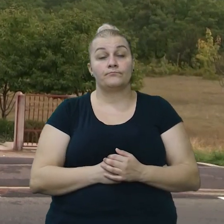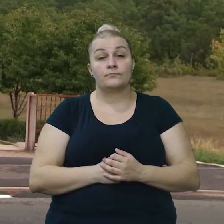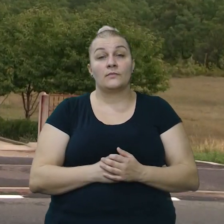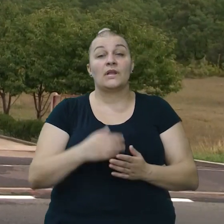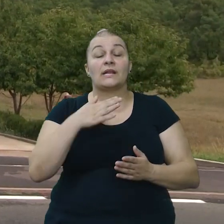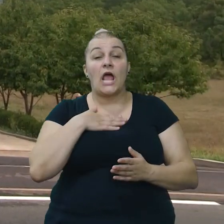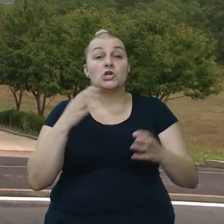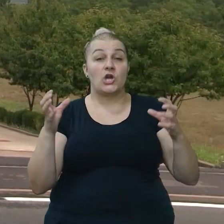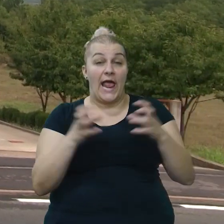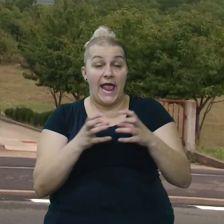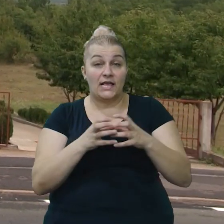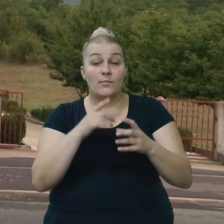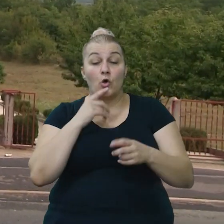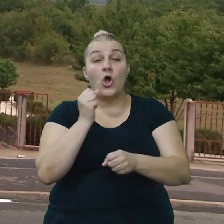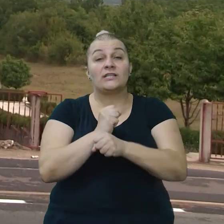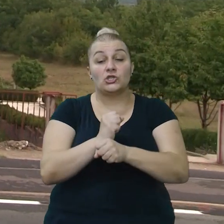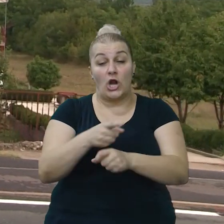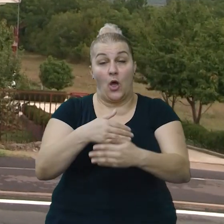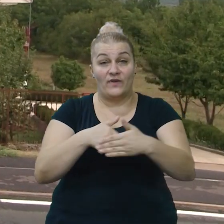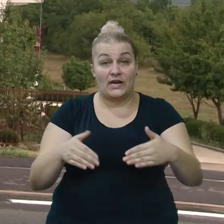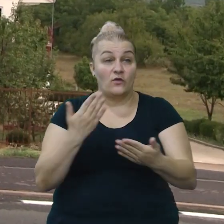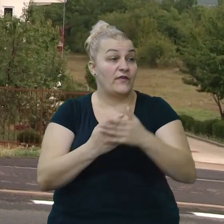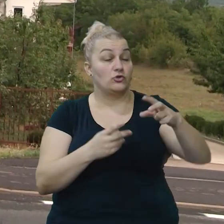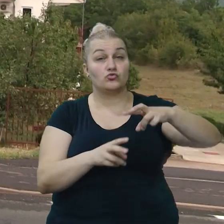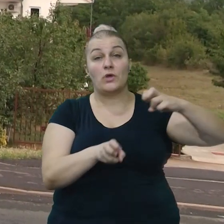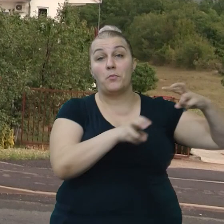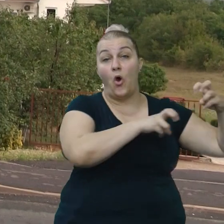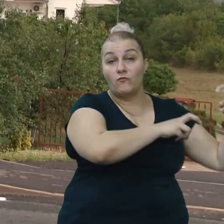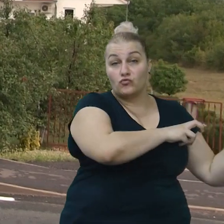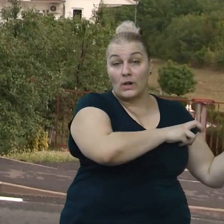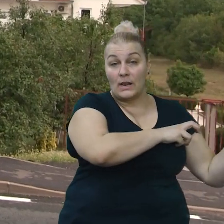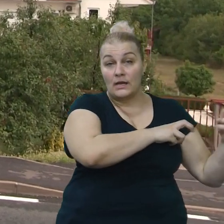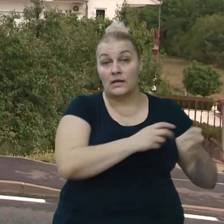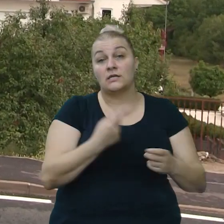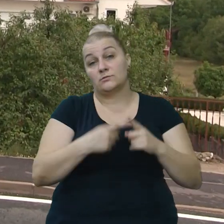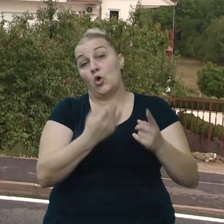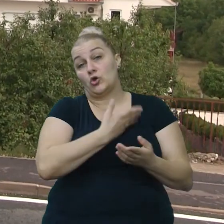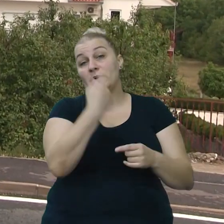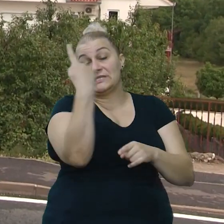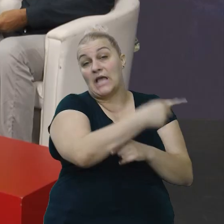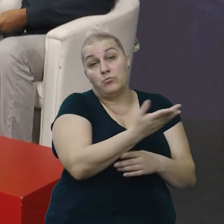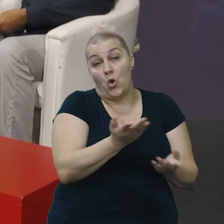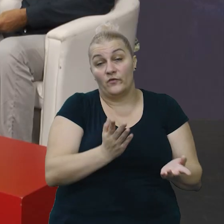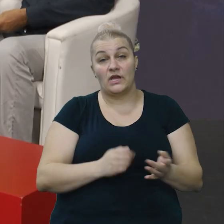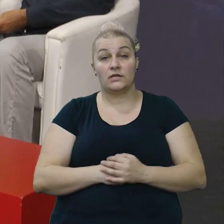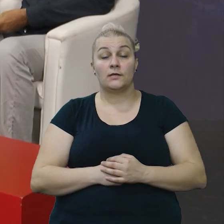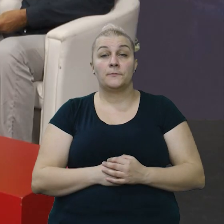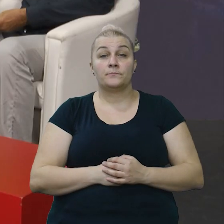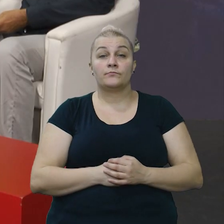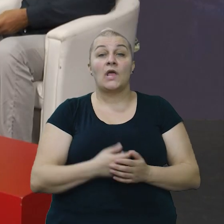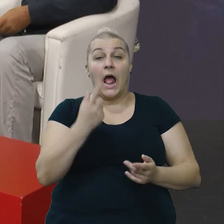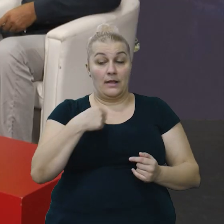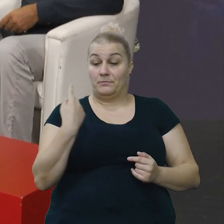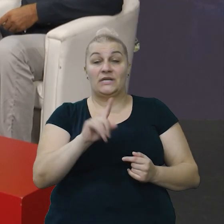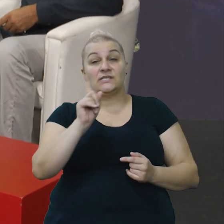naša ekipa koja je držala te redove, ona se je već povukla. po zapovijedi, predpostavljam, ali